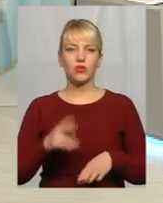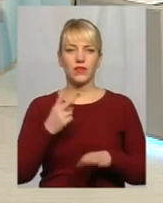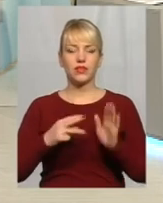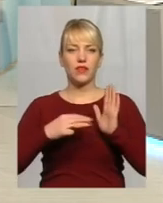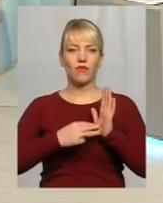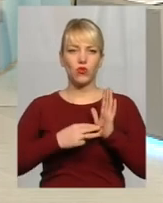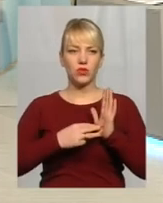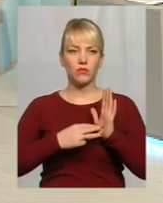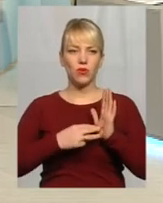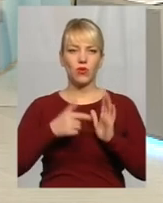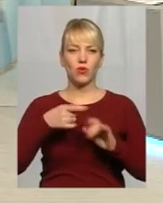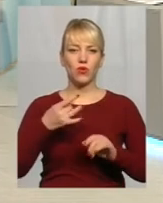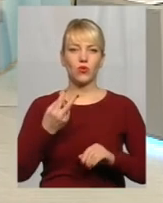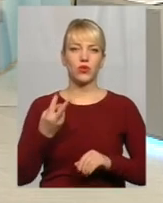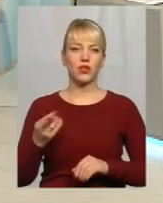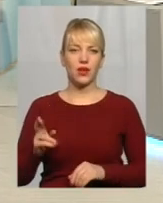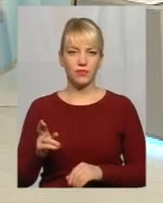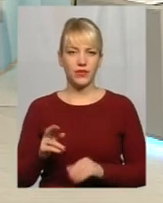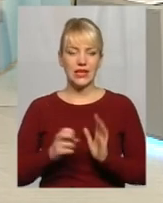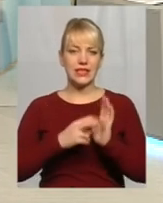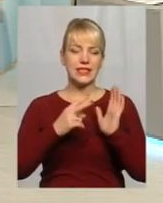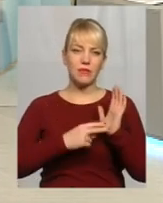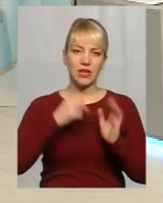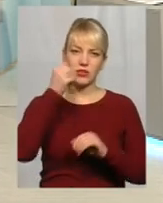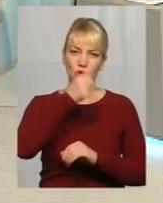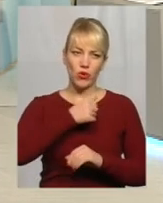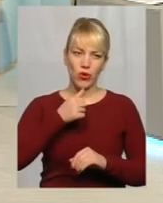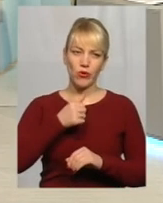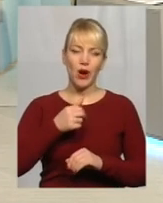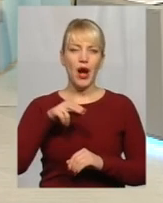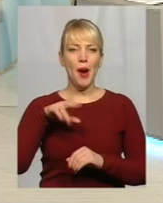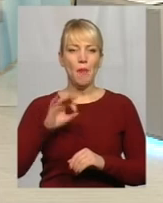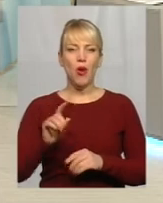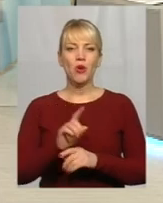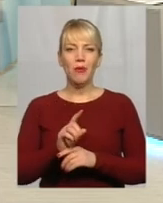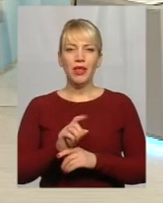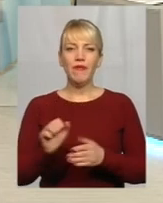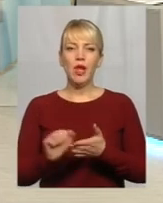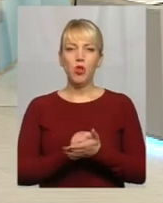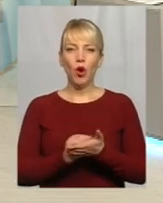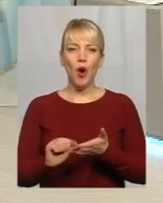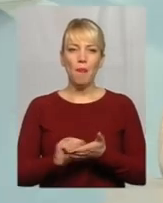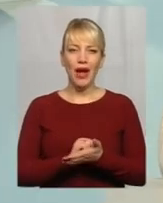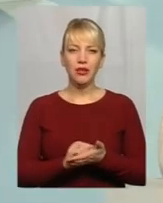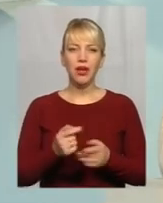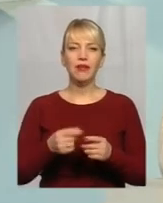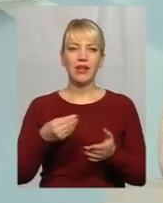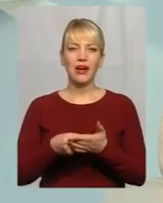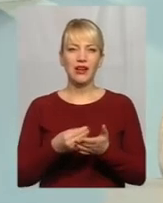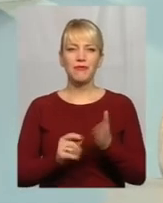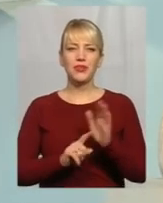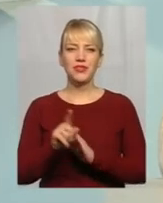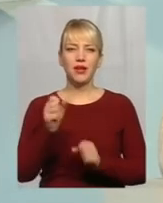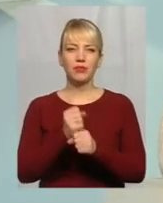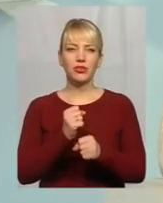грудня 2017 року Але по нормативним документам тарифи вступають в